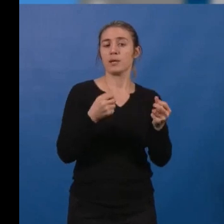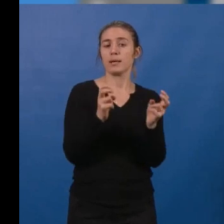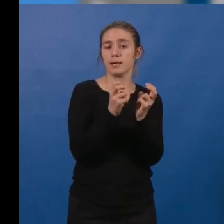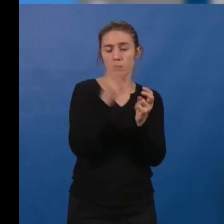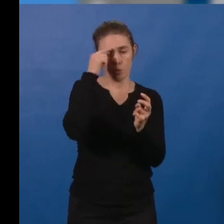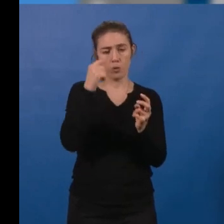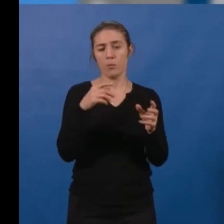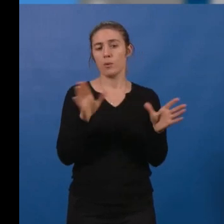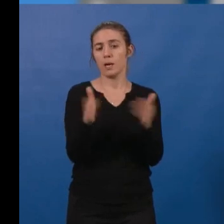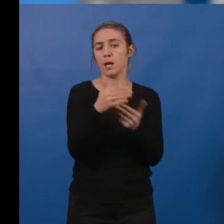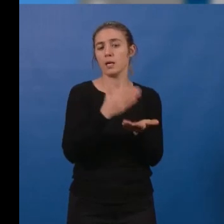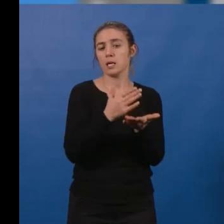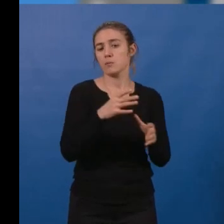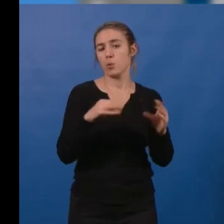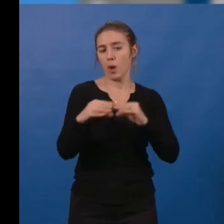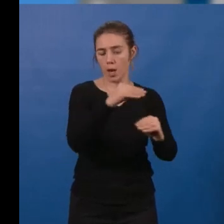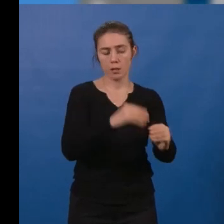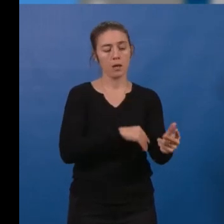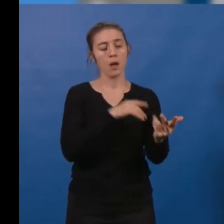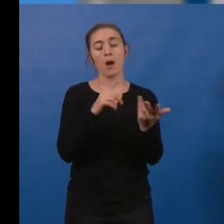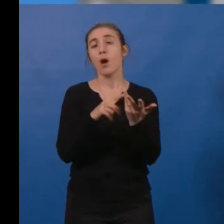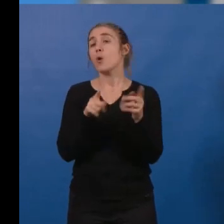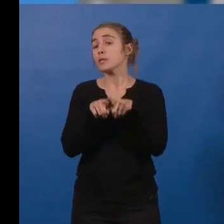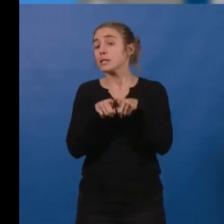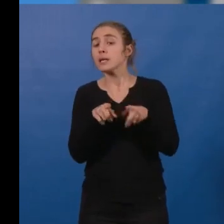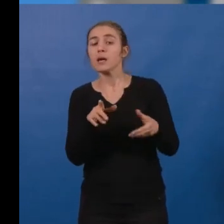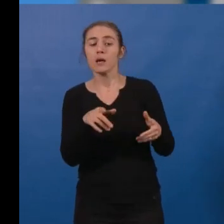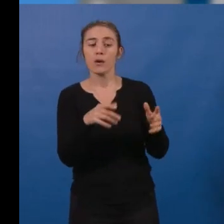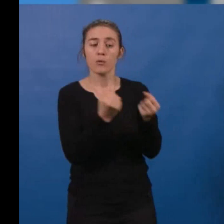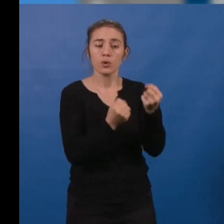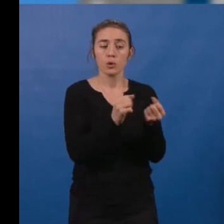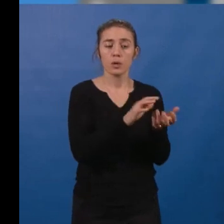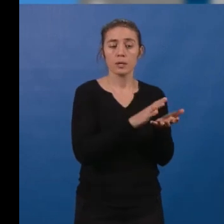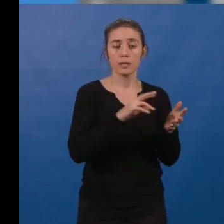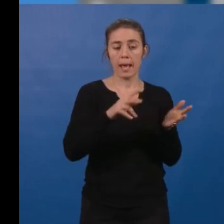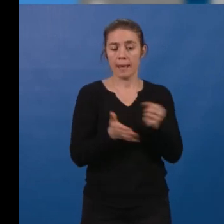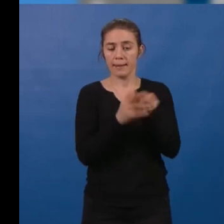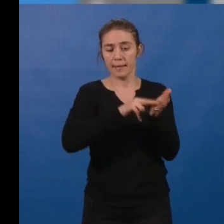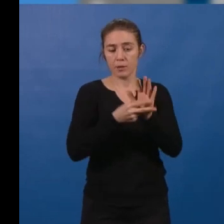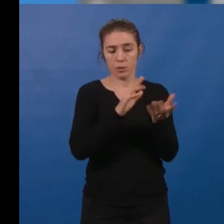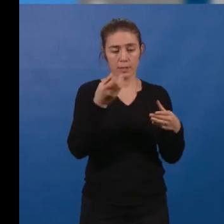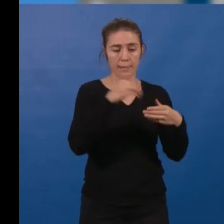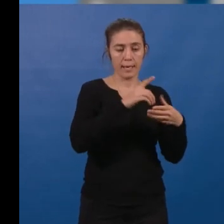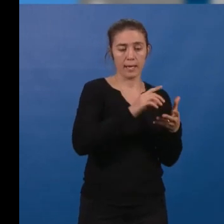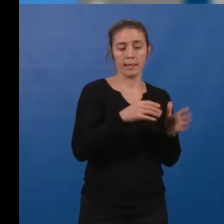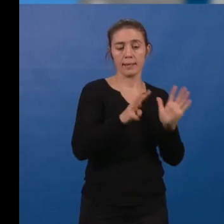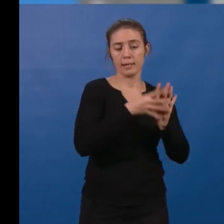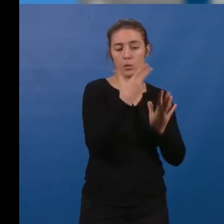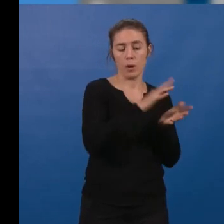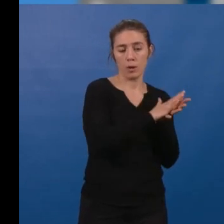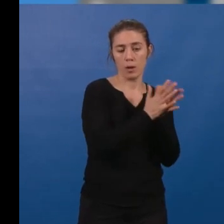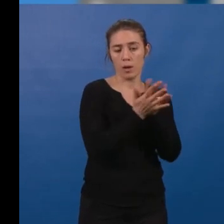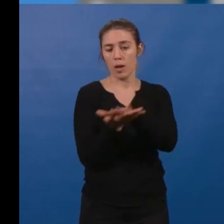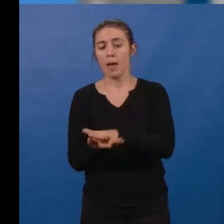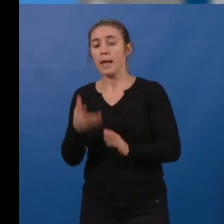populaires, ou par l'aide à la modification technique des véhicules, afin de passer du diesel en critère 3 à la bicarburation